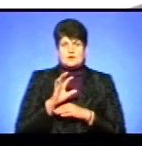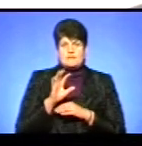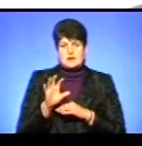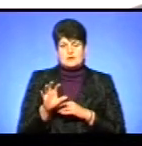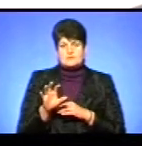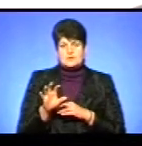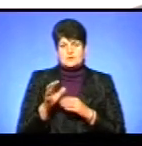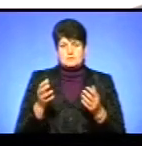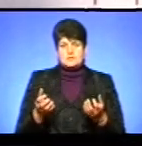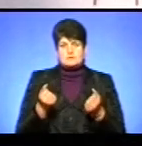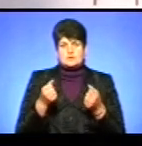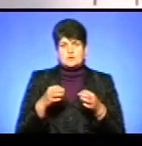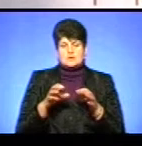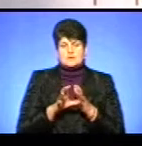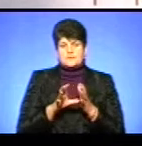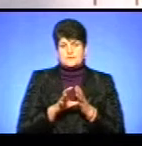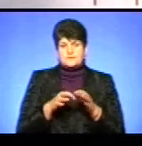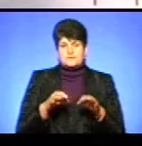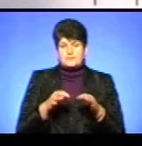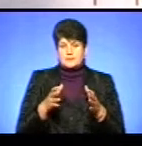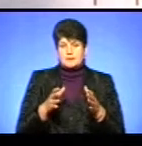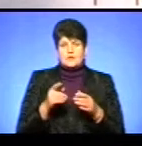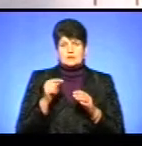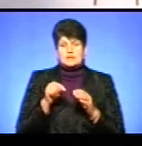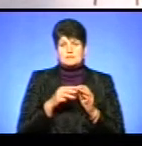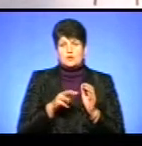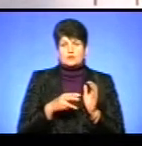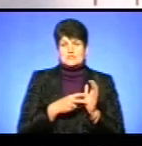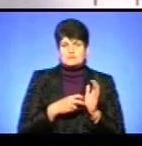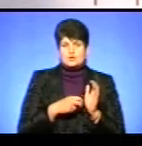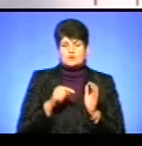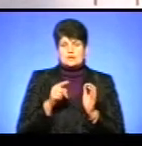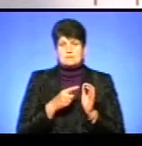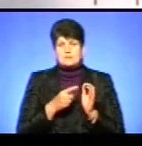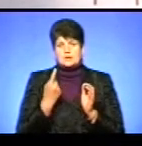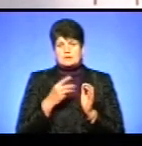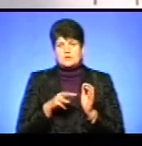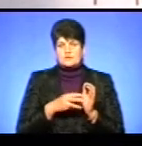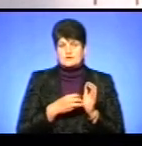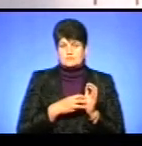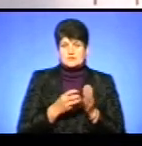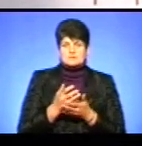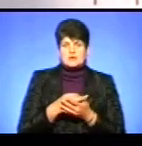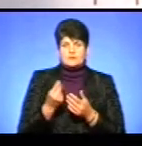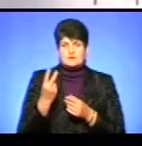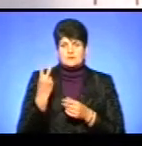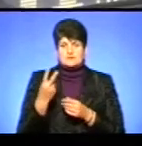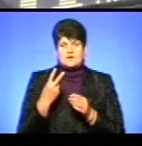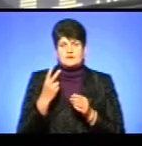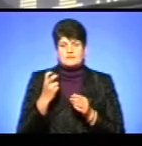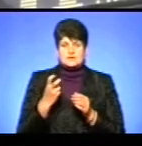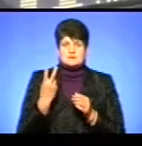отримання електронного. Мільйон сімсот, мільйон вісімсот. При тому, що збираємо коштів біля 200-2,700.